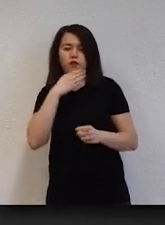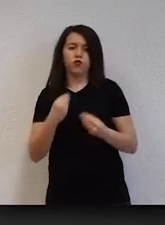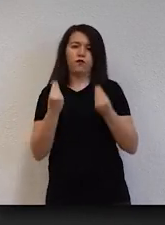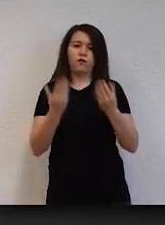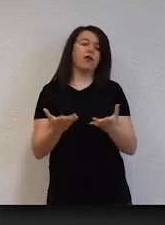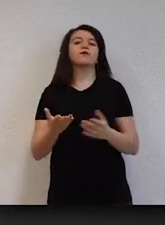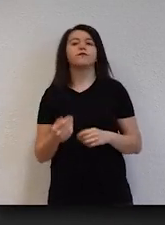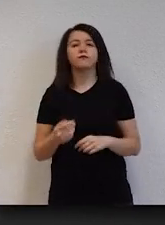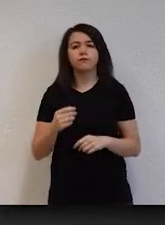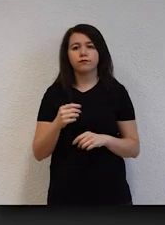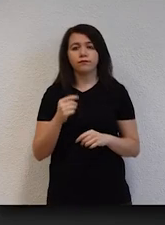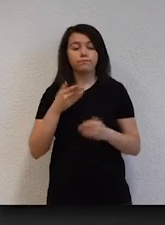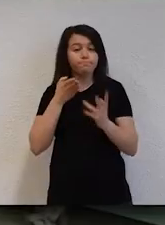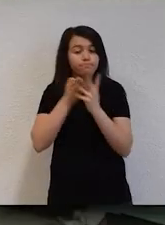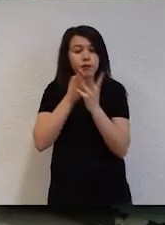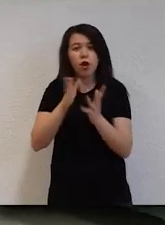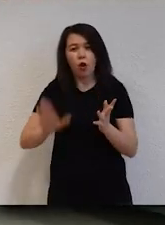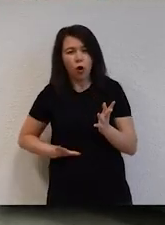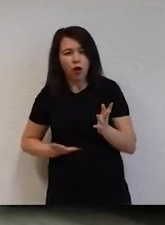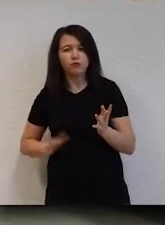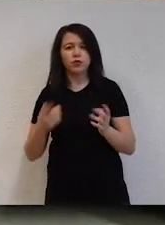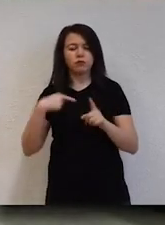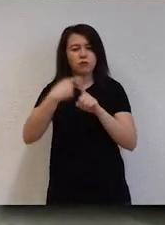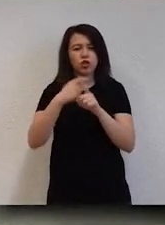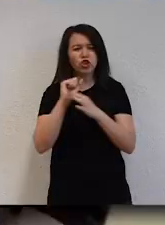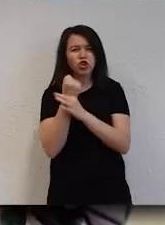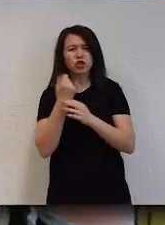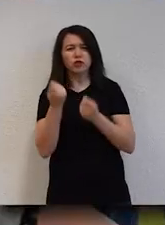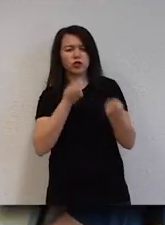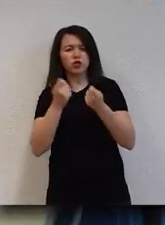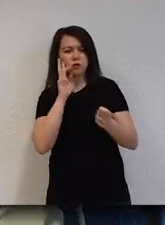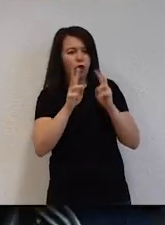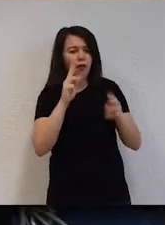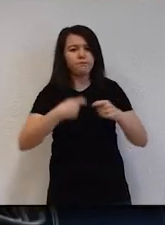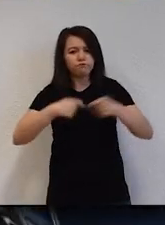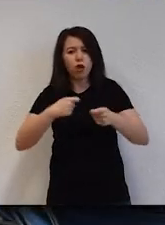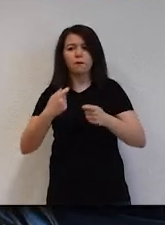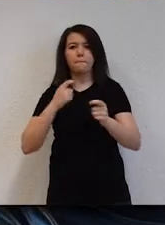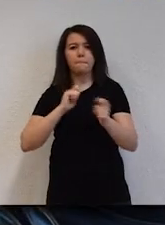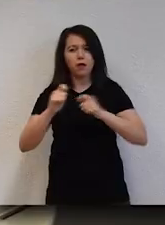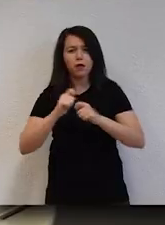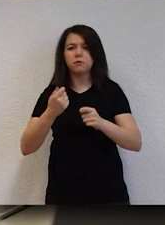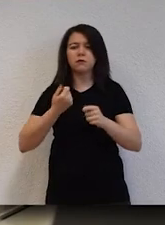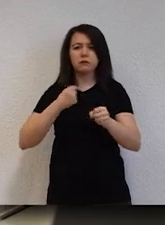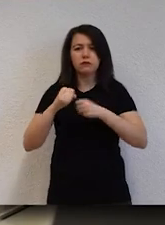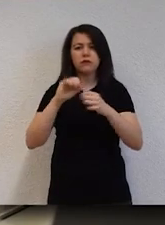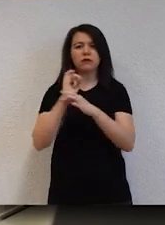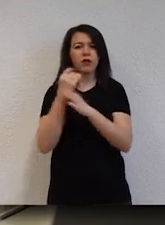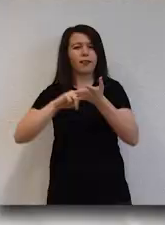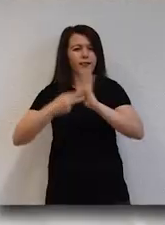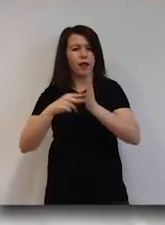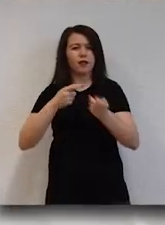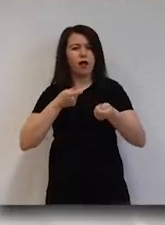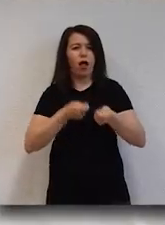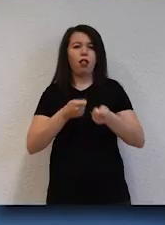fırsatlarına sahip olursunuz. Girişimci öğrencilerimize iş modeli oluşturma, ticarileşme ve pazar stratejisi